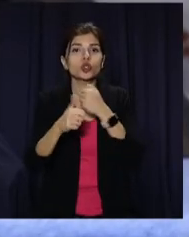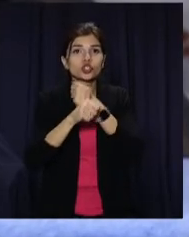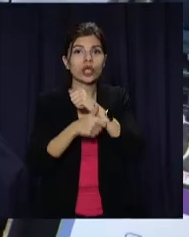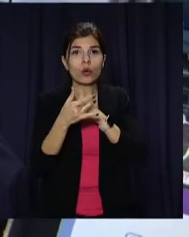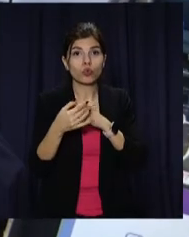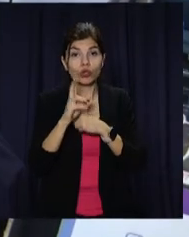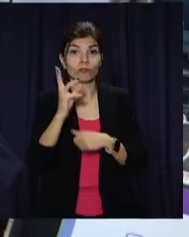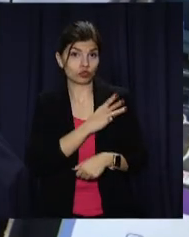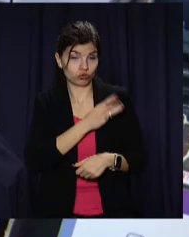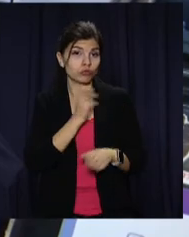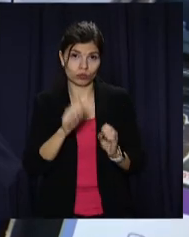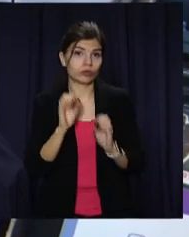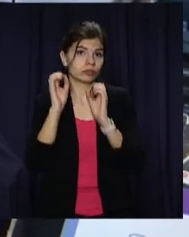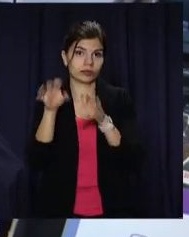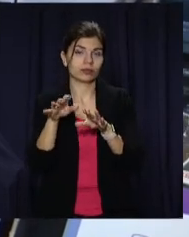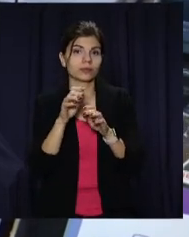грудня.